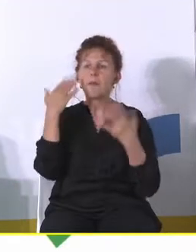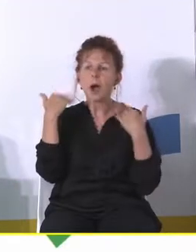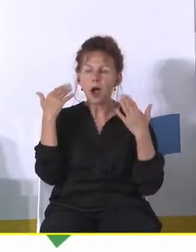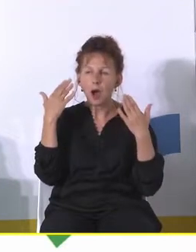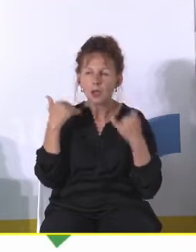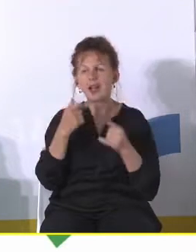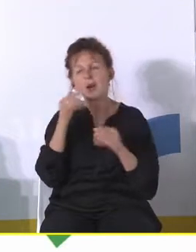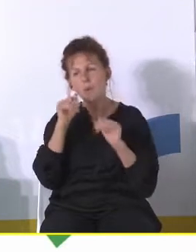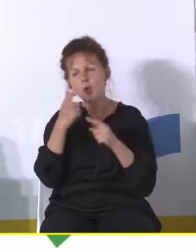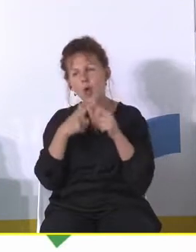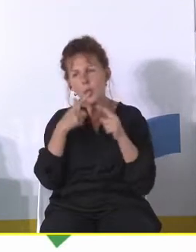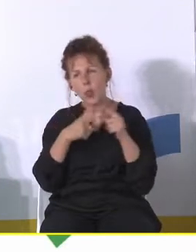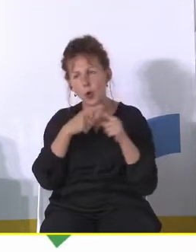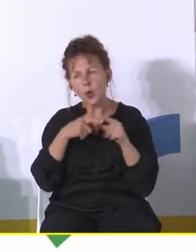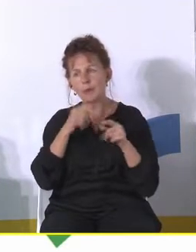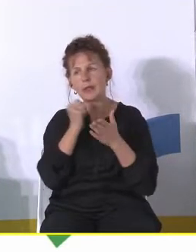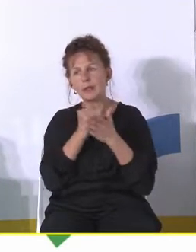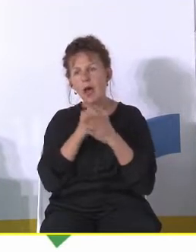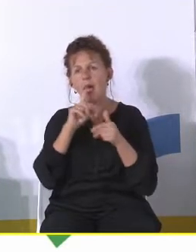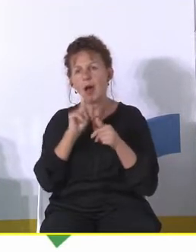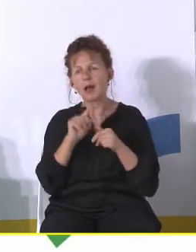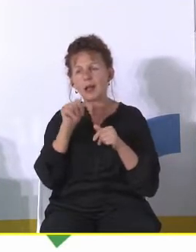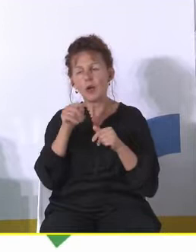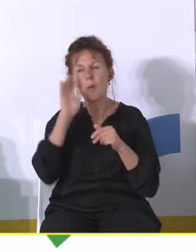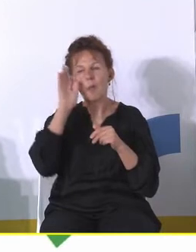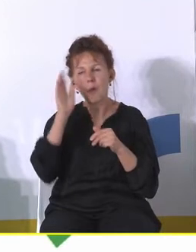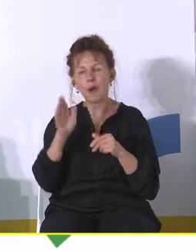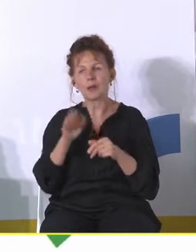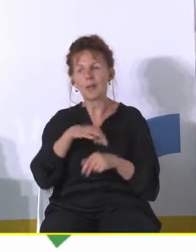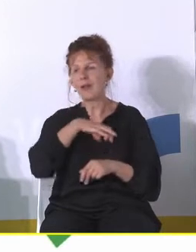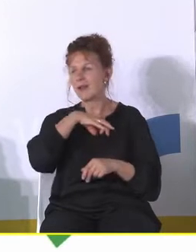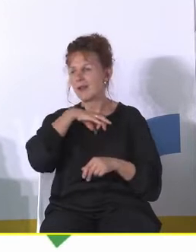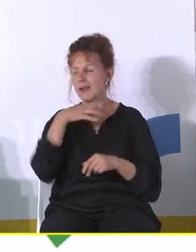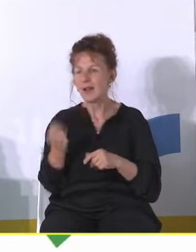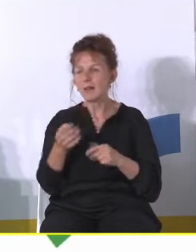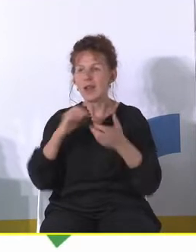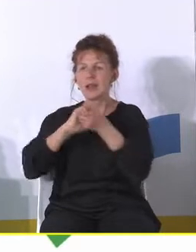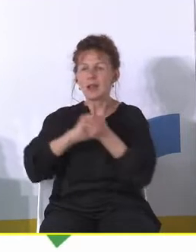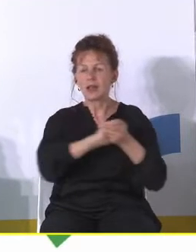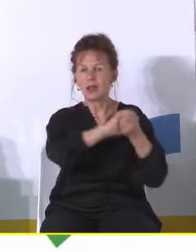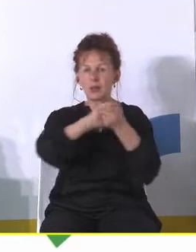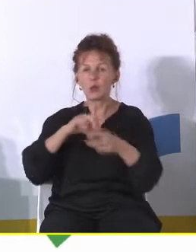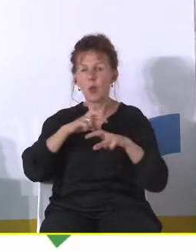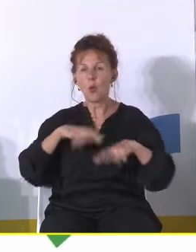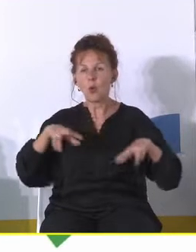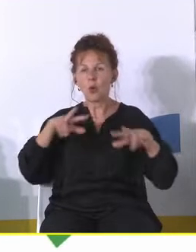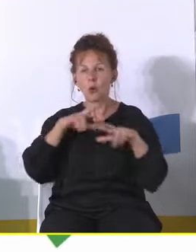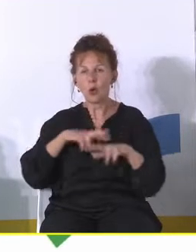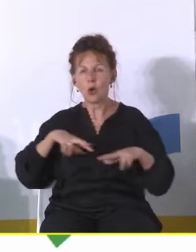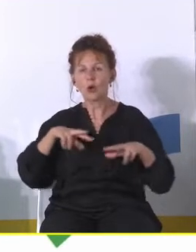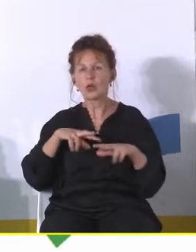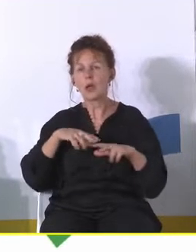są takie drobne rzeczy ale moim zdaniem one później zaowocowały wspaniałym jednoczeniem się różnych rodzin wokół